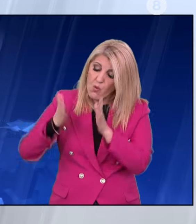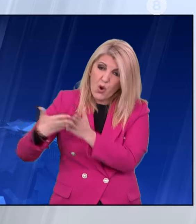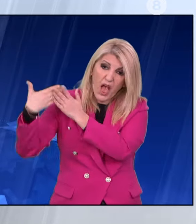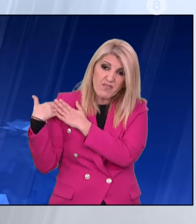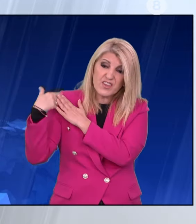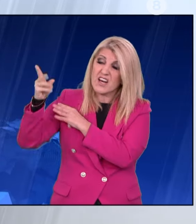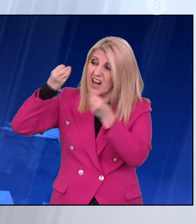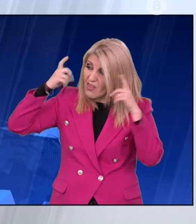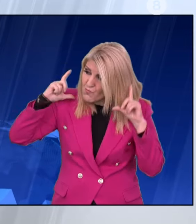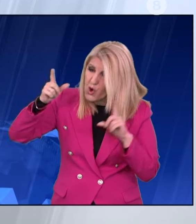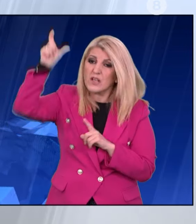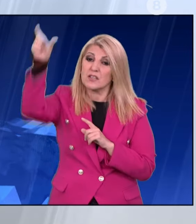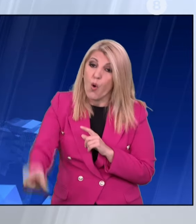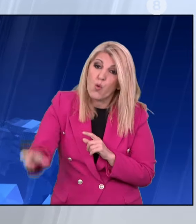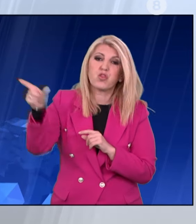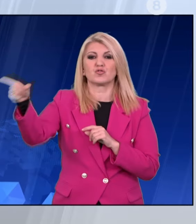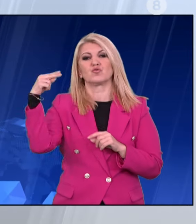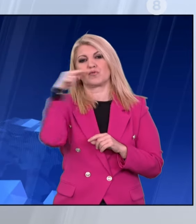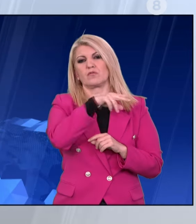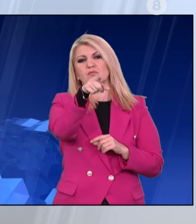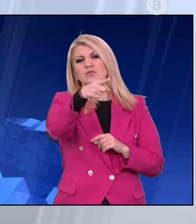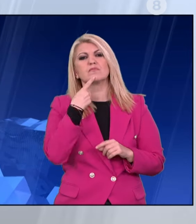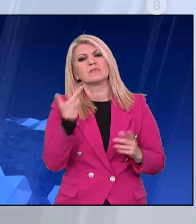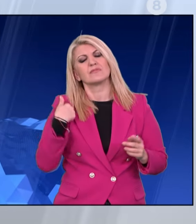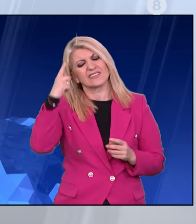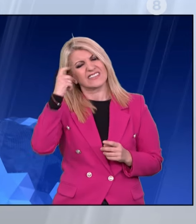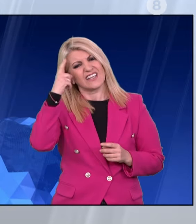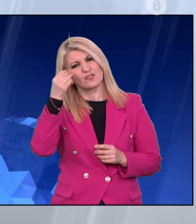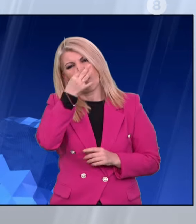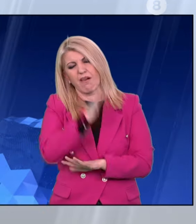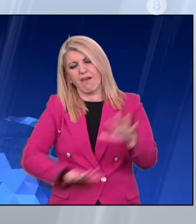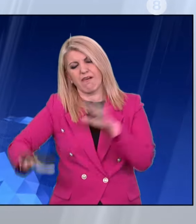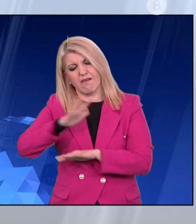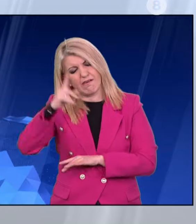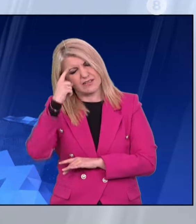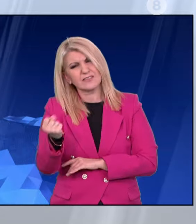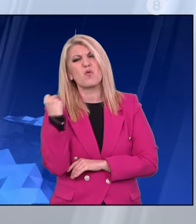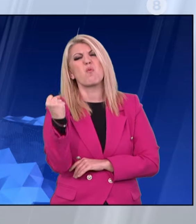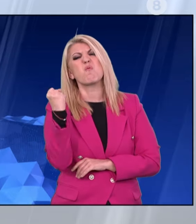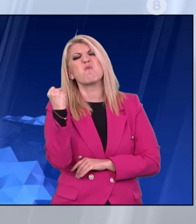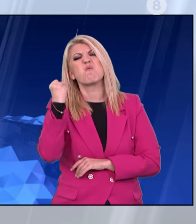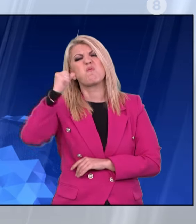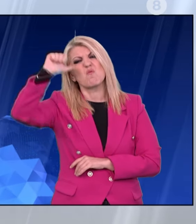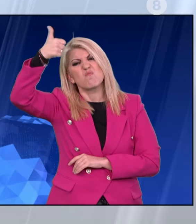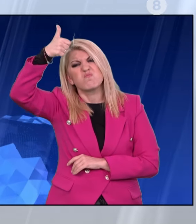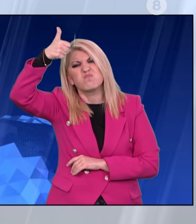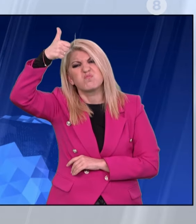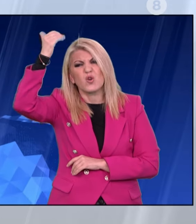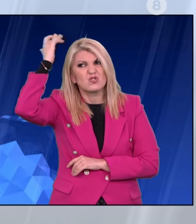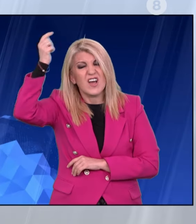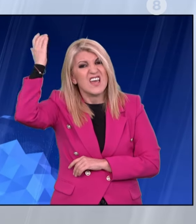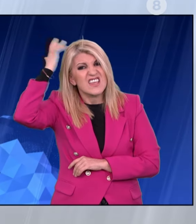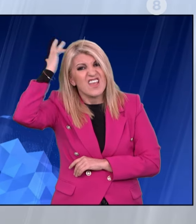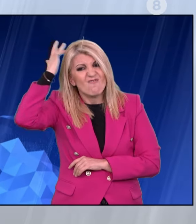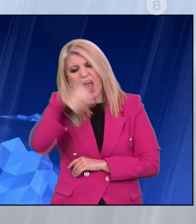Δημοκρατίας. Εμείς ξέρουμε ποιος είναι ο ένοχος για την οθεία. Λέγεται Κυριάκος Μητσοτάκης. Η μόνη που υπονομεύει διαρκώς την